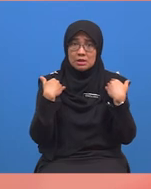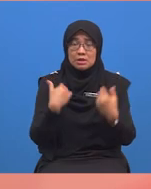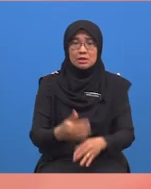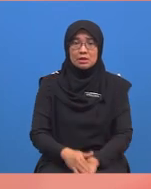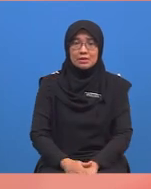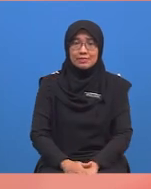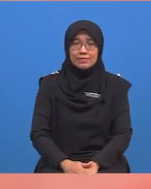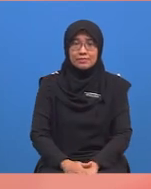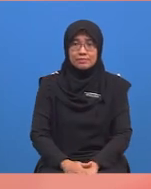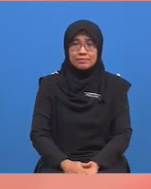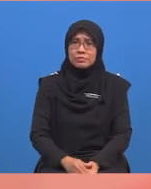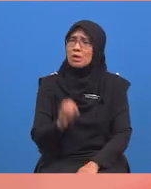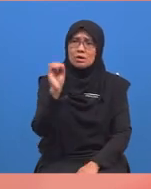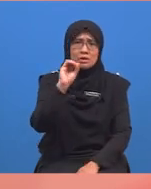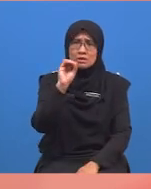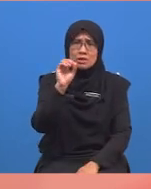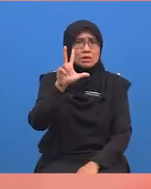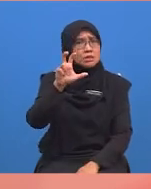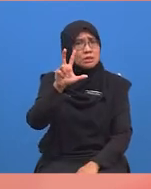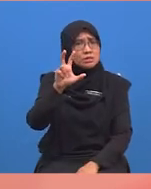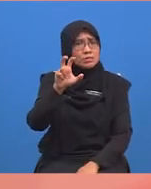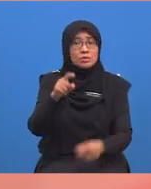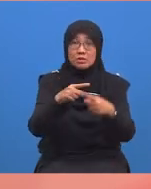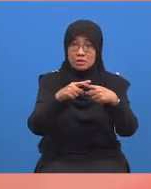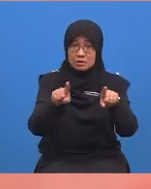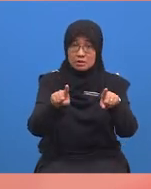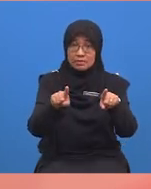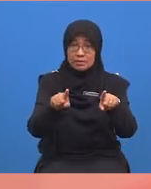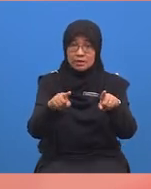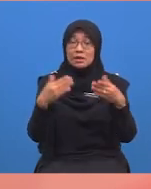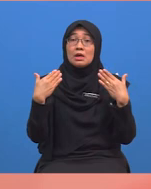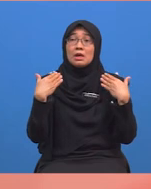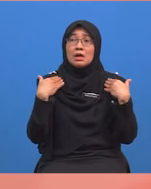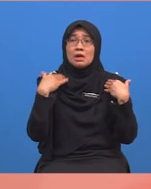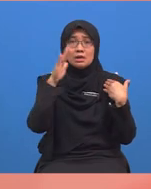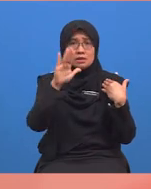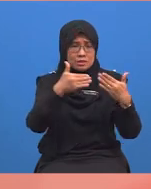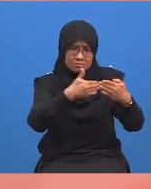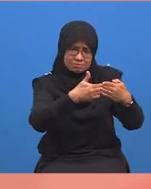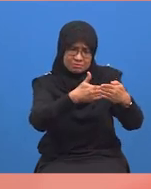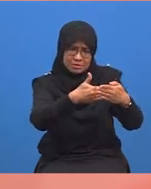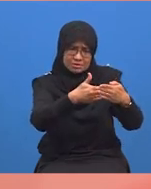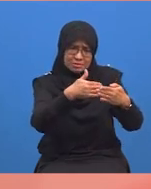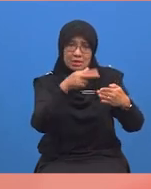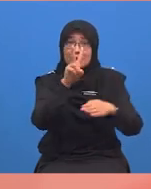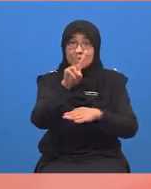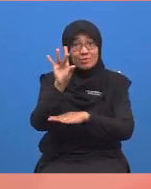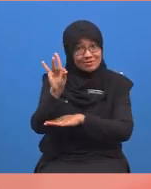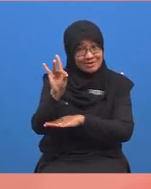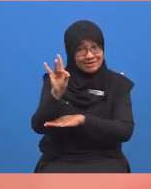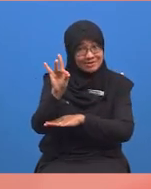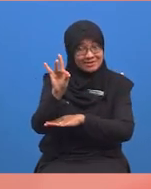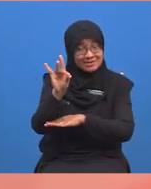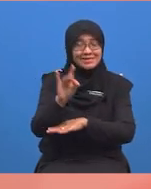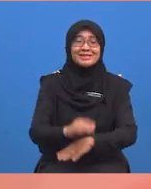Ya, tiada nilai tiga puluh. Tetapi, nilai paling hampir ialah dua puluh lapan.